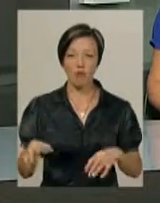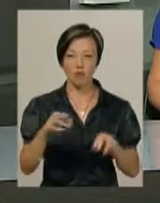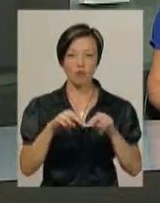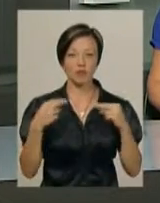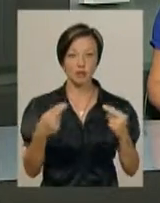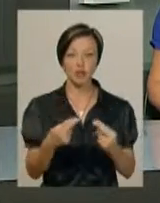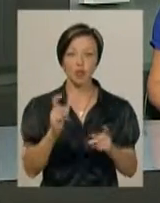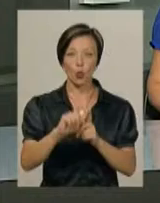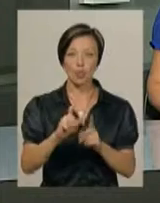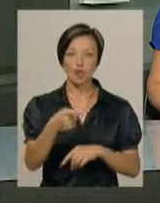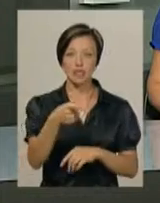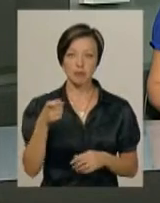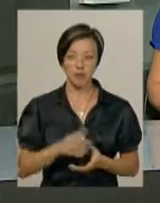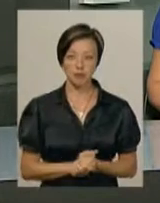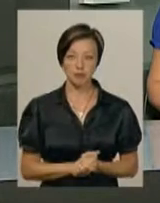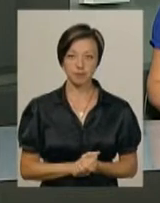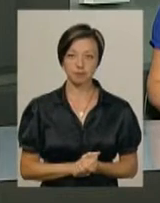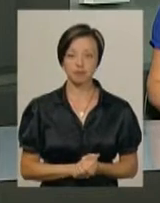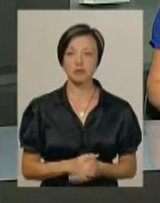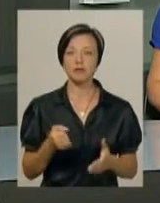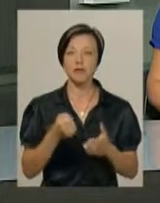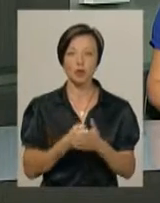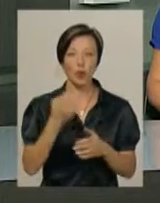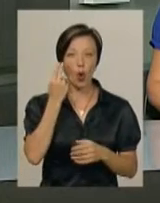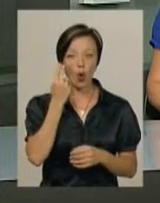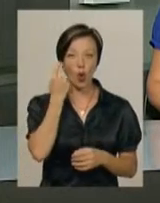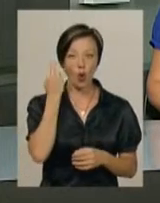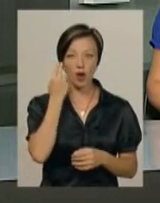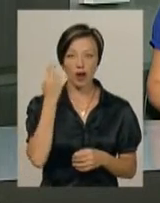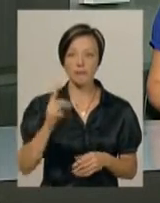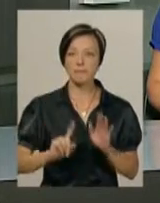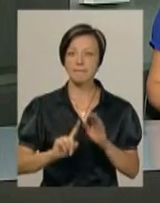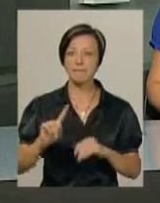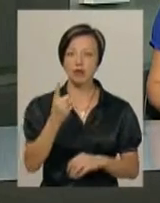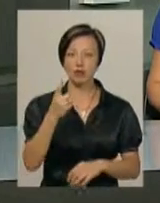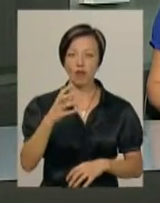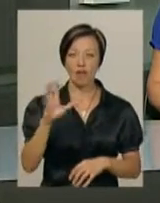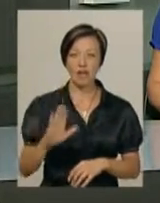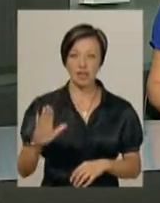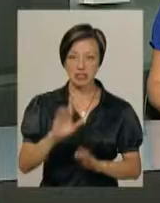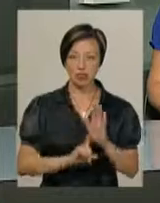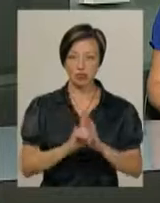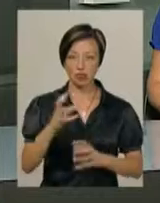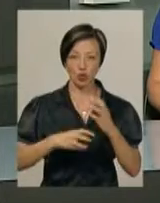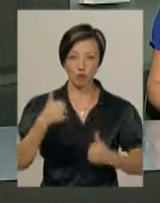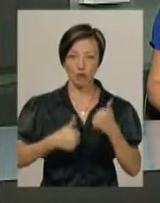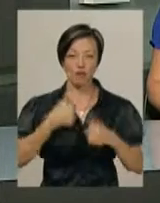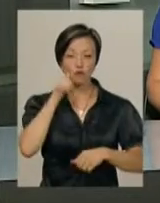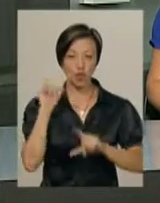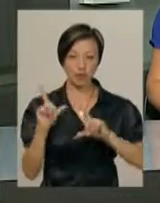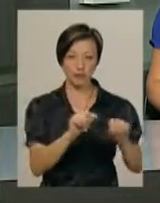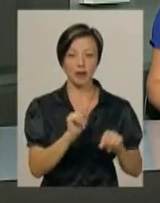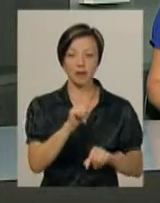федерації кульової стрільби Петро Бардецький. До Кореї, де 1 вересня стартують міжнародні змагання, спортсмен виїхав учора.